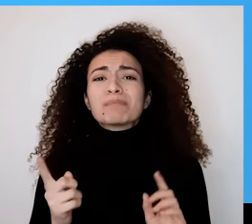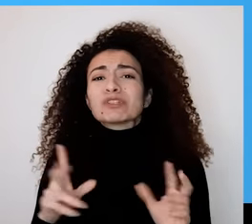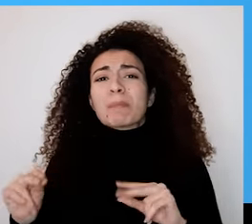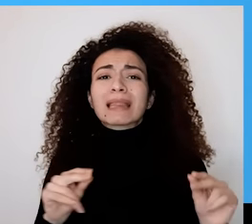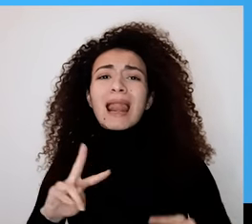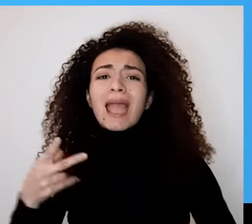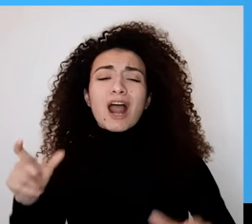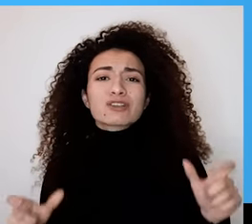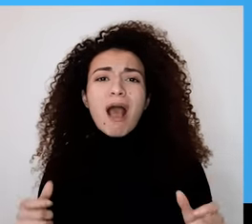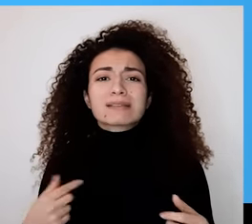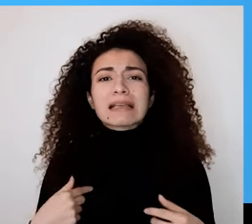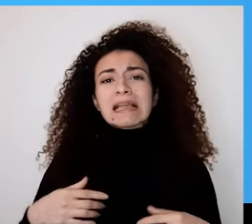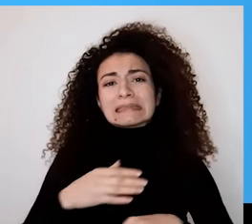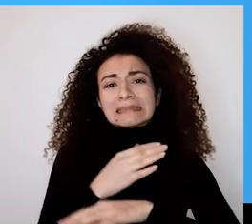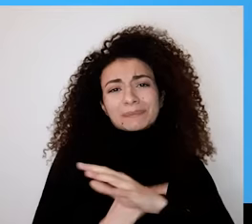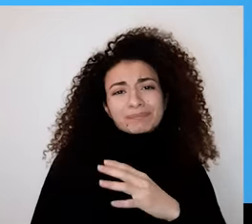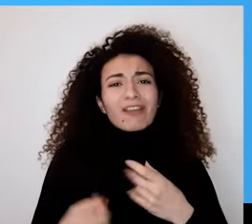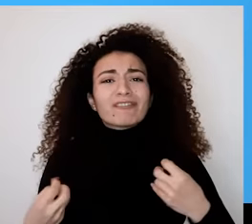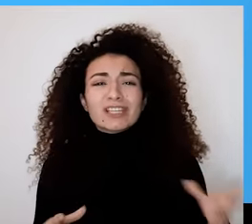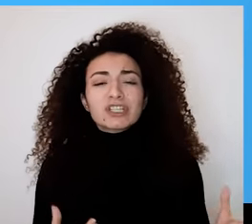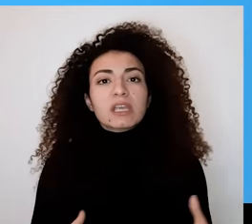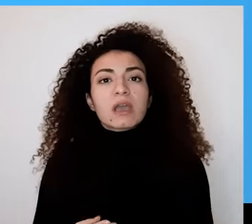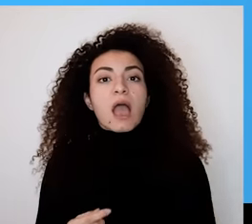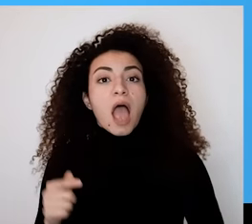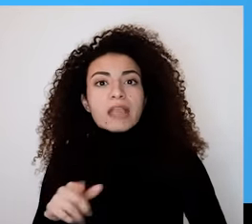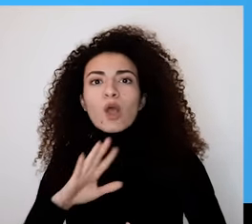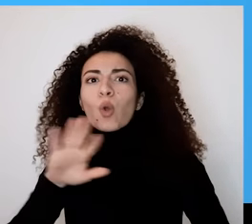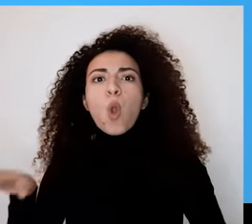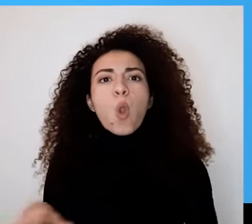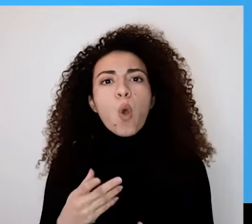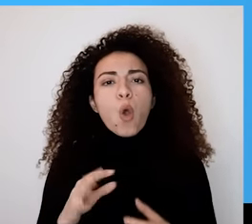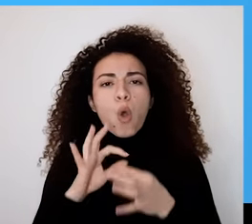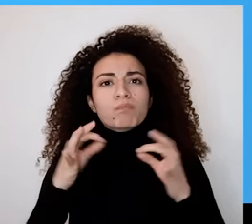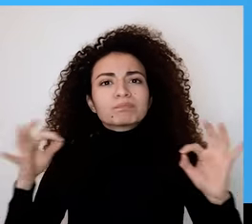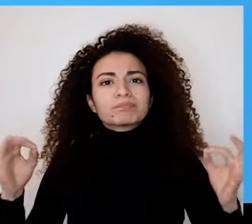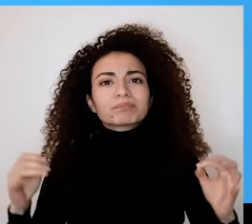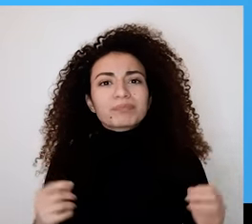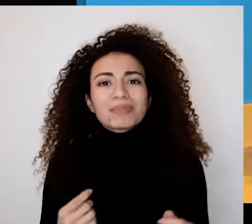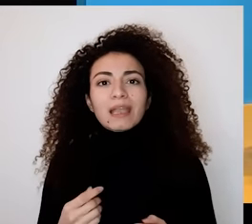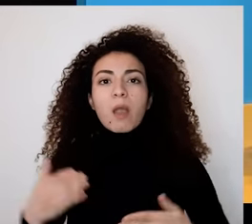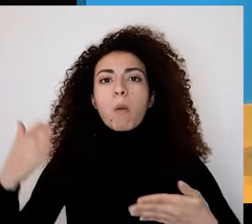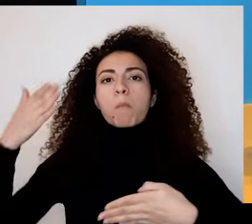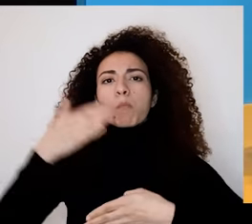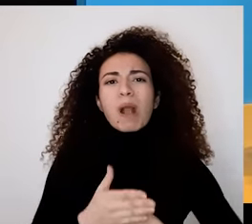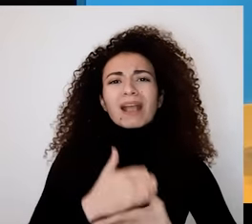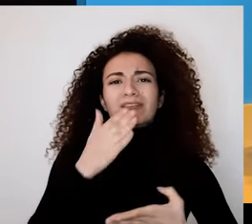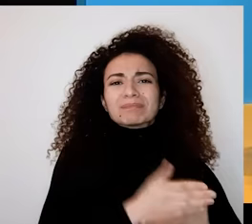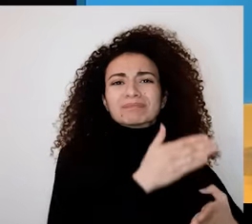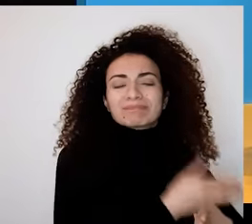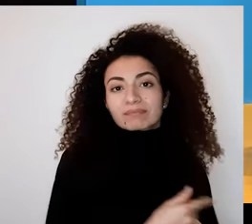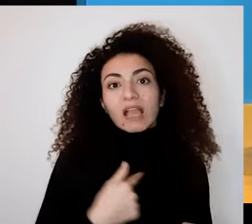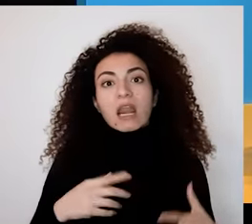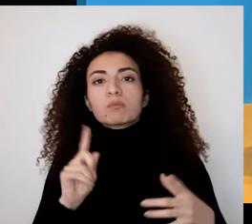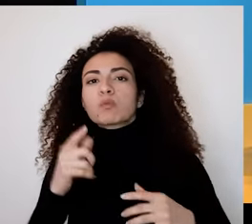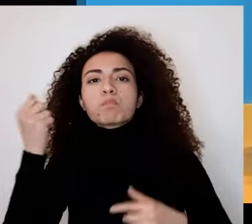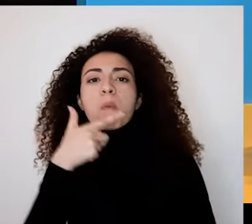من الكلمات اللي بنسمعها أو بنقولها هي أحد الأسباب اللي بتمنعنا عن الشعور بالرضى عن أنفسنا أما للمرأة ذات الإعاقة